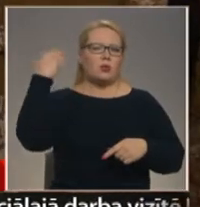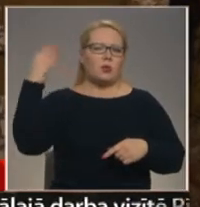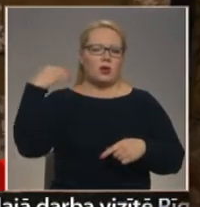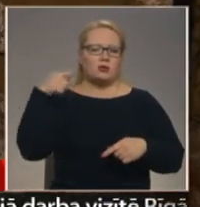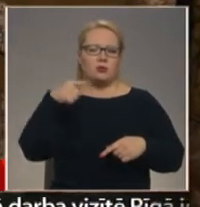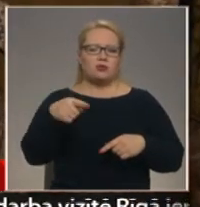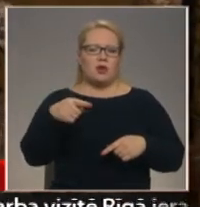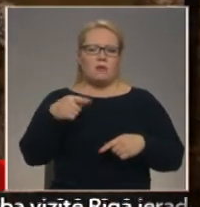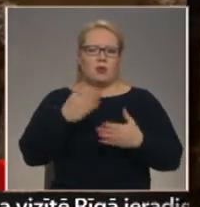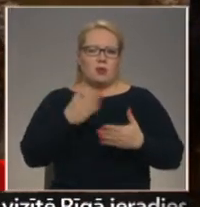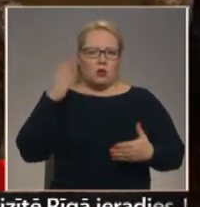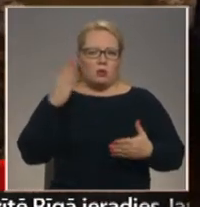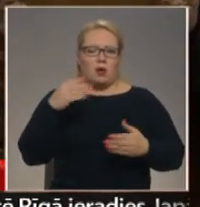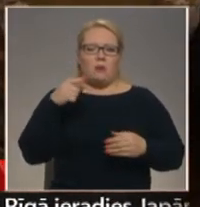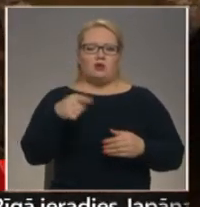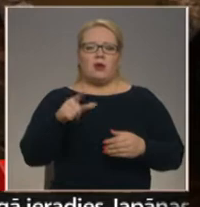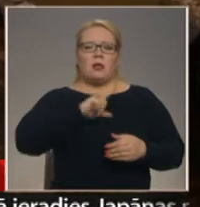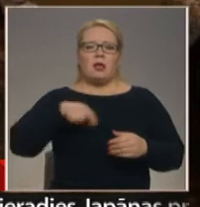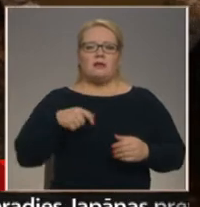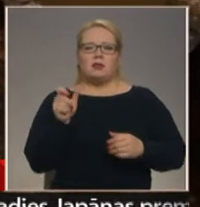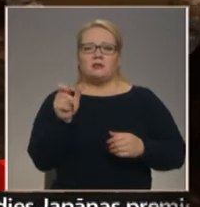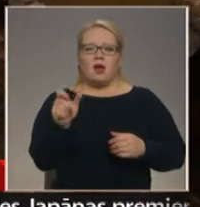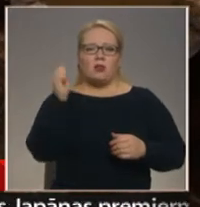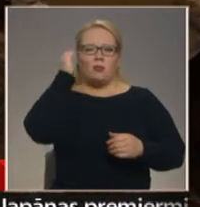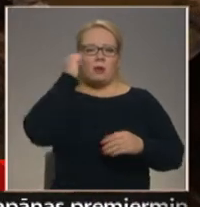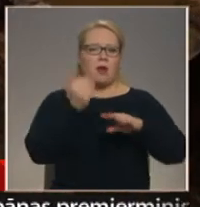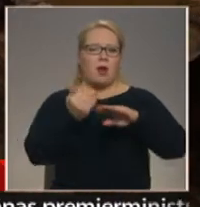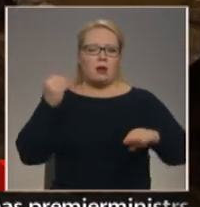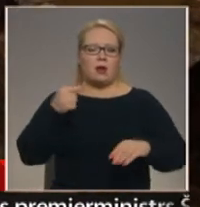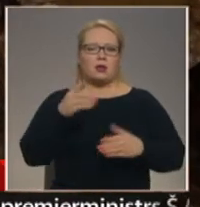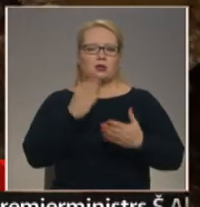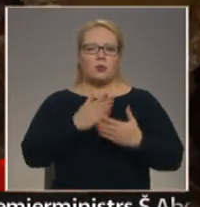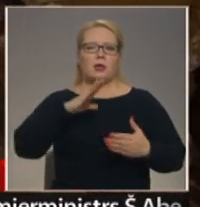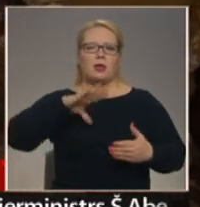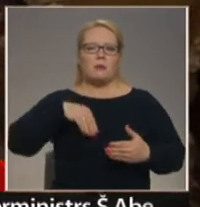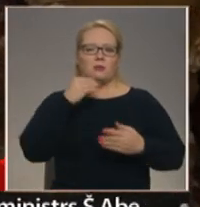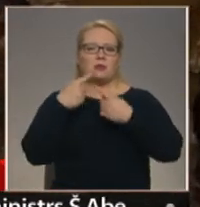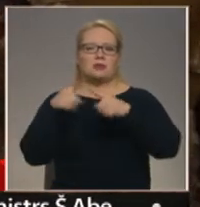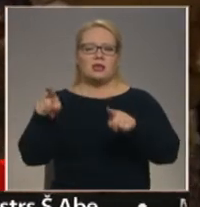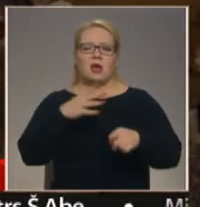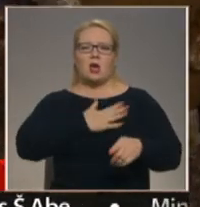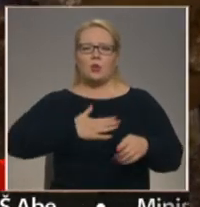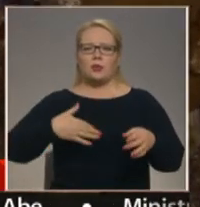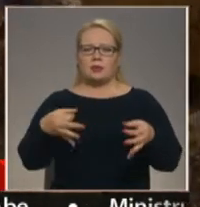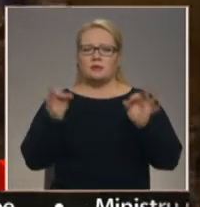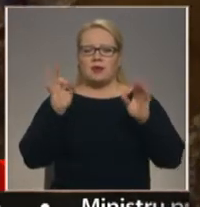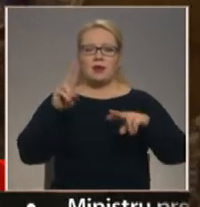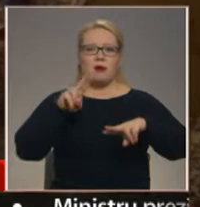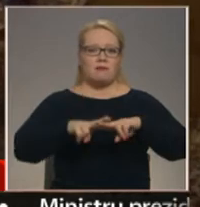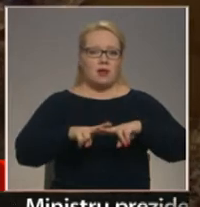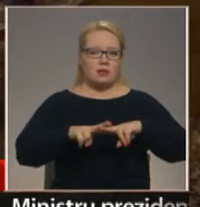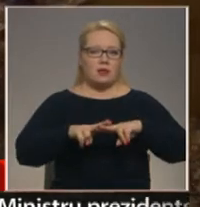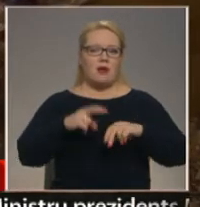Savukārt šodien Latvija sāka pieminēt jau agrāk, un tas notika pēcpusdienā kādā citā ļoti nozīmīgā vietā.